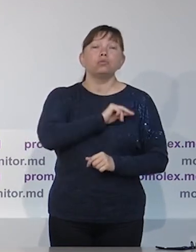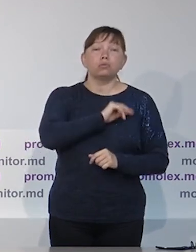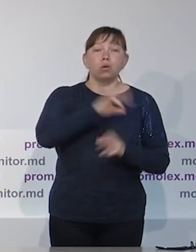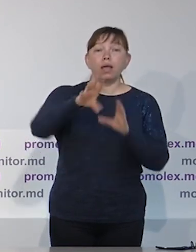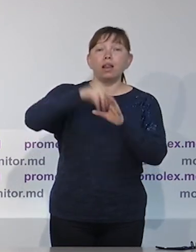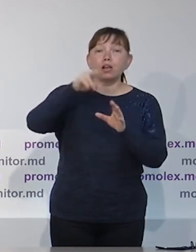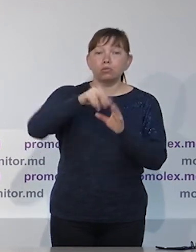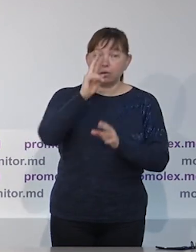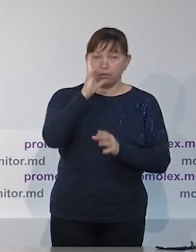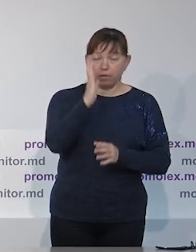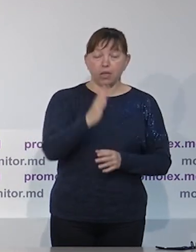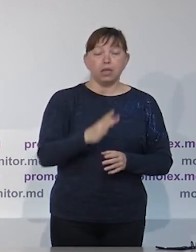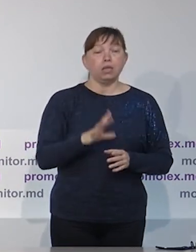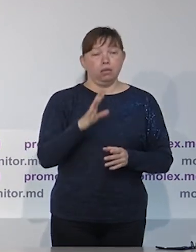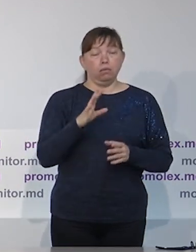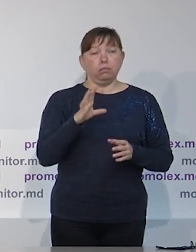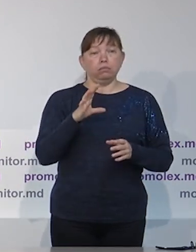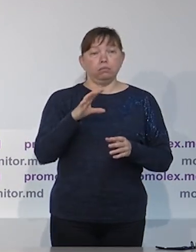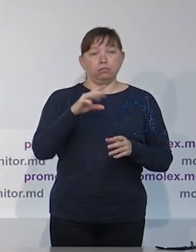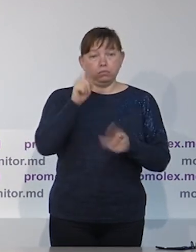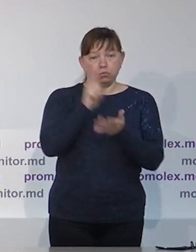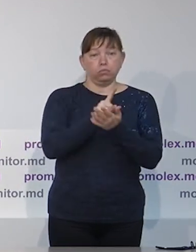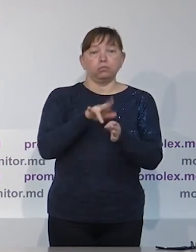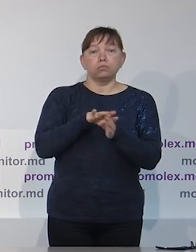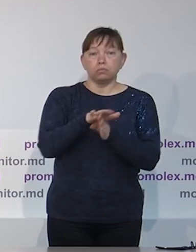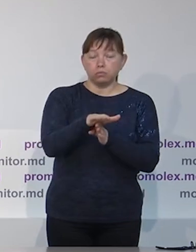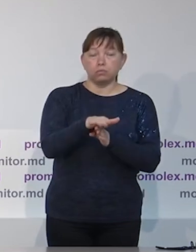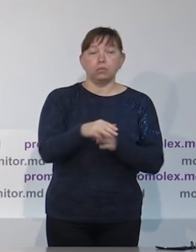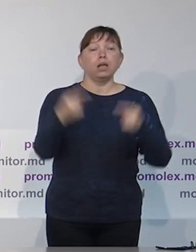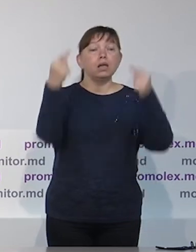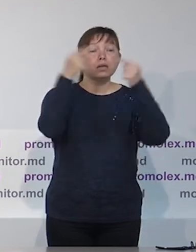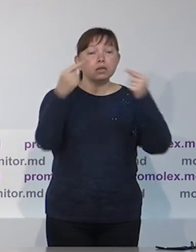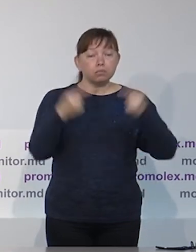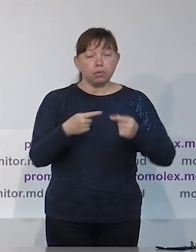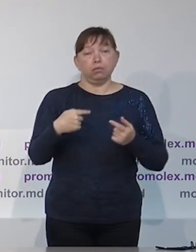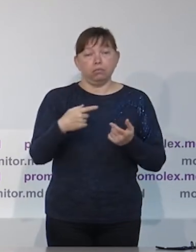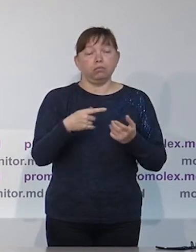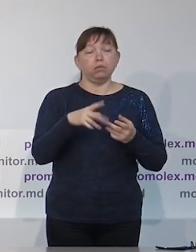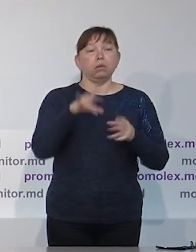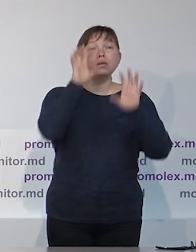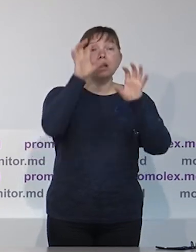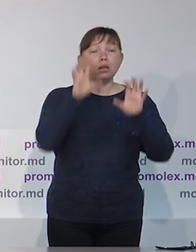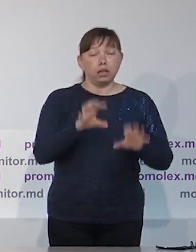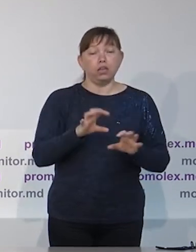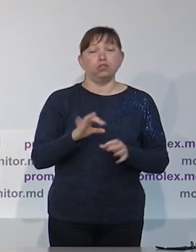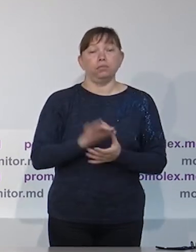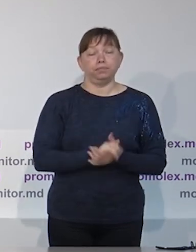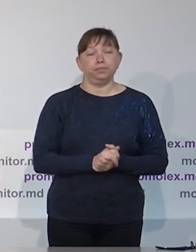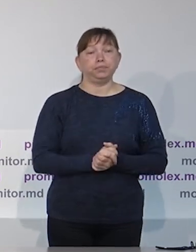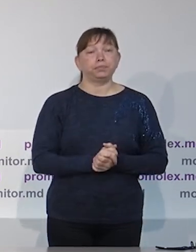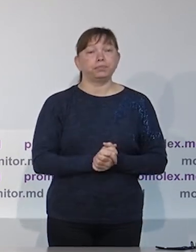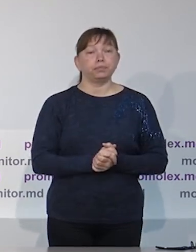сделать вакцину. Это важно в условиях пандемии, чтобы все меры были предприняты,